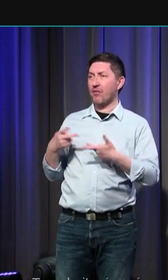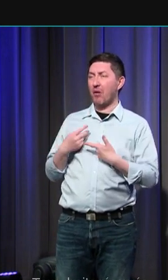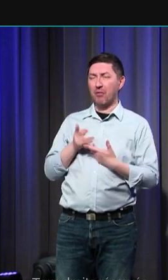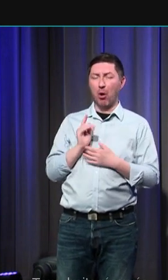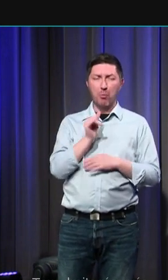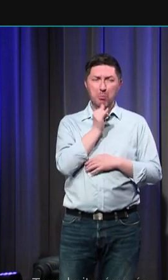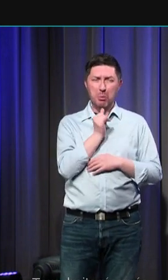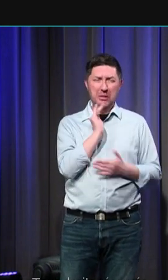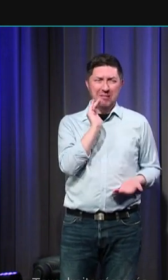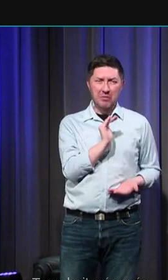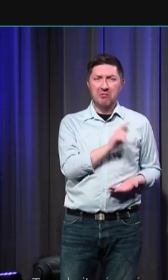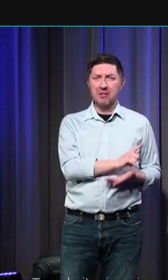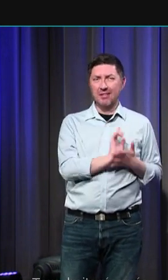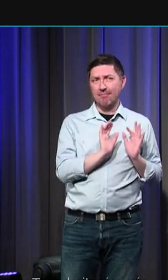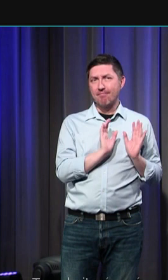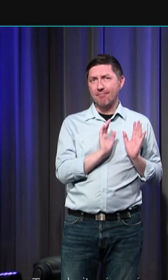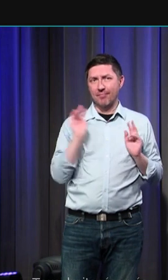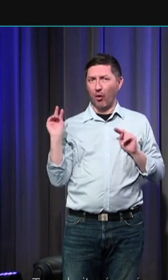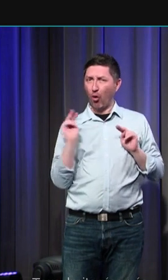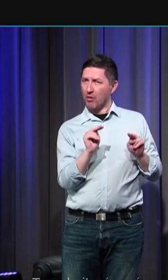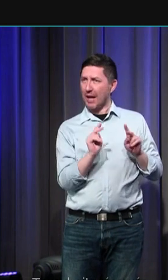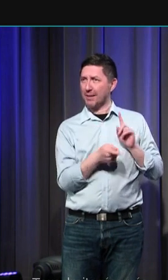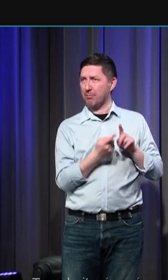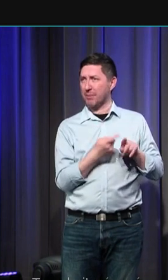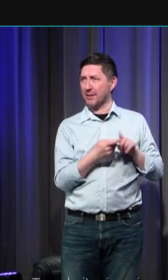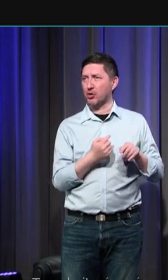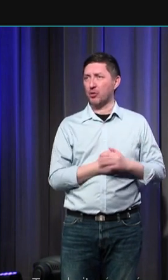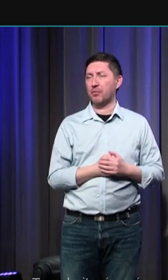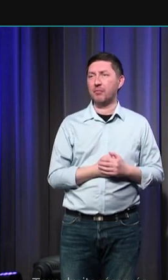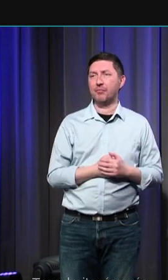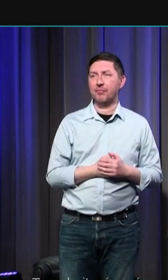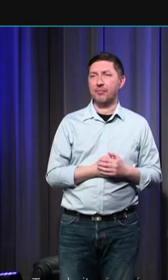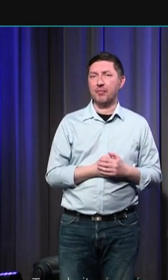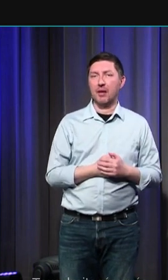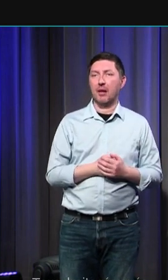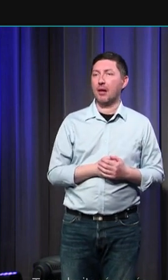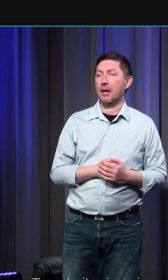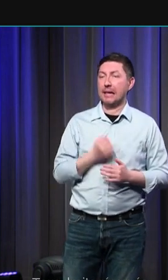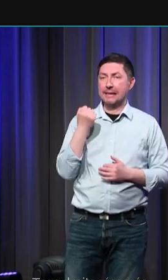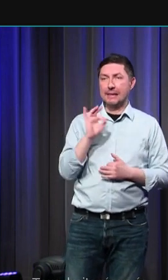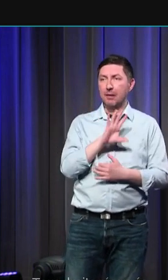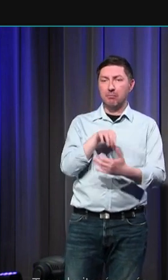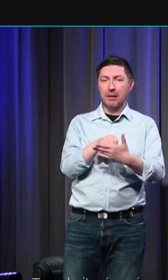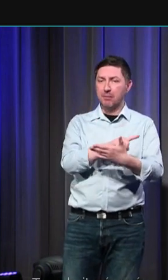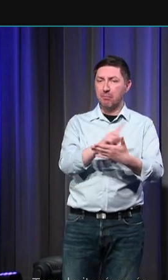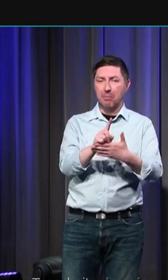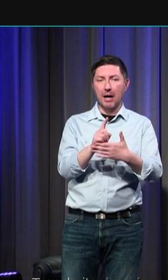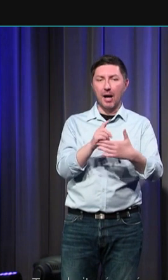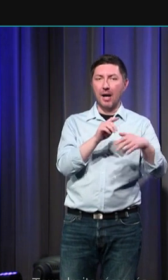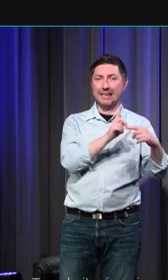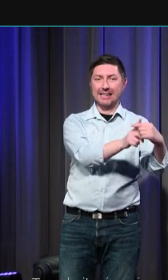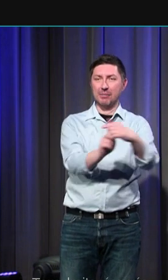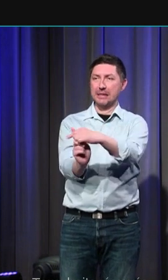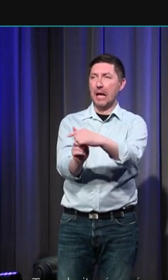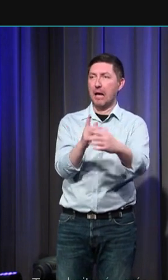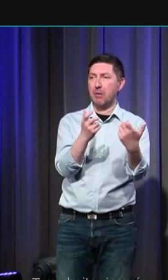bénéficient d'un traitement très particulier lorsqu'ils ne sont pas intégrés au cimetière communautaire on va les retrouver dans la maison le rite de